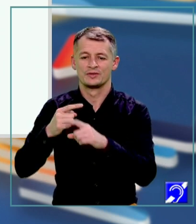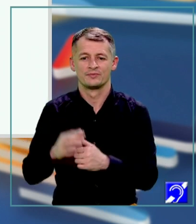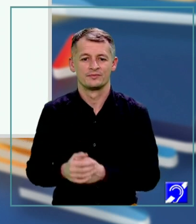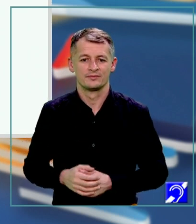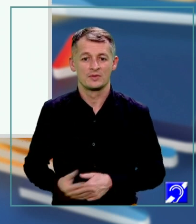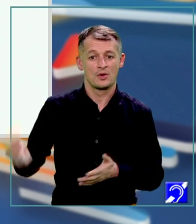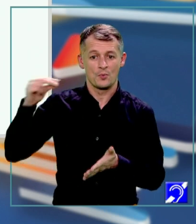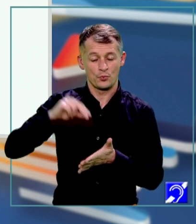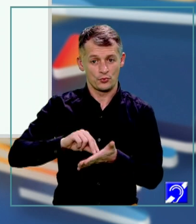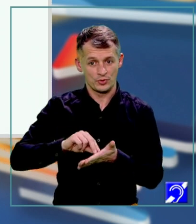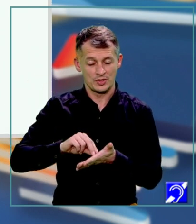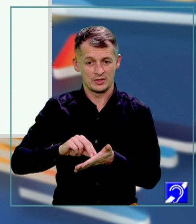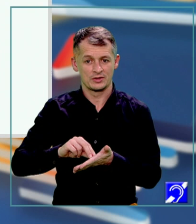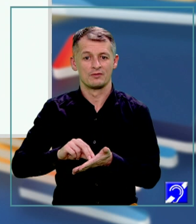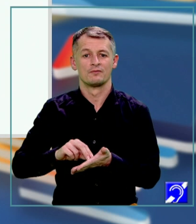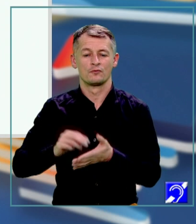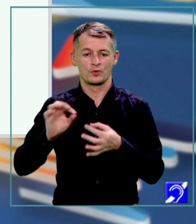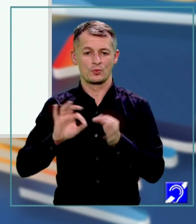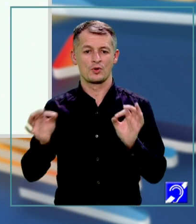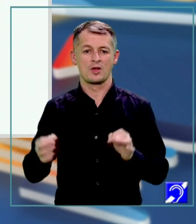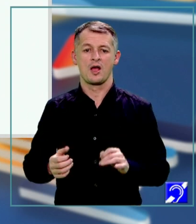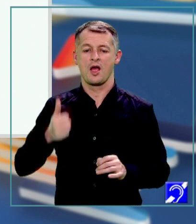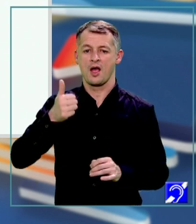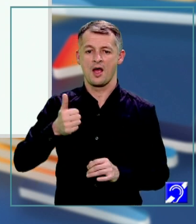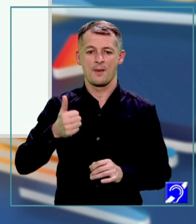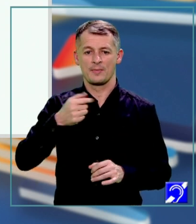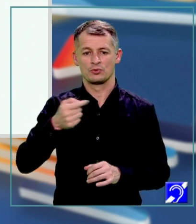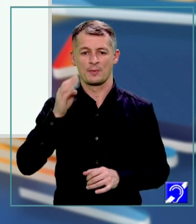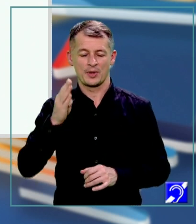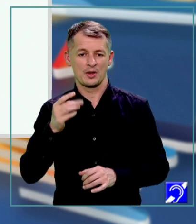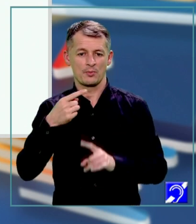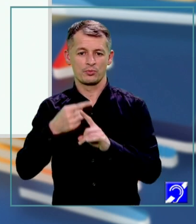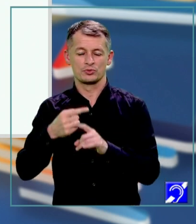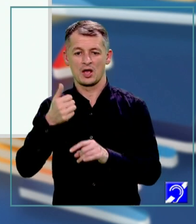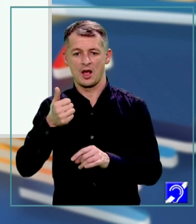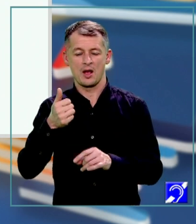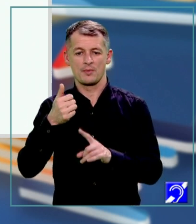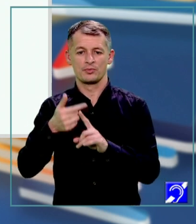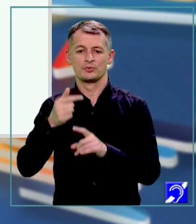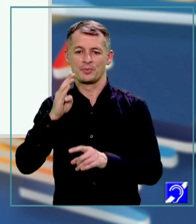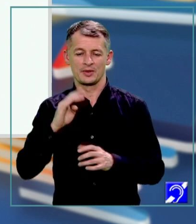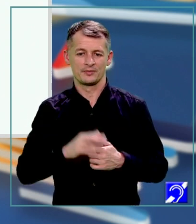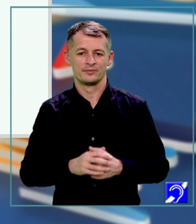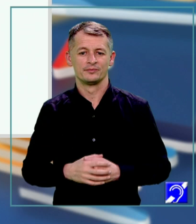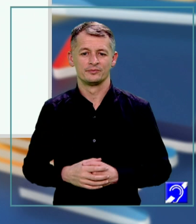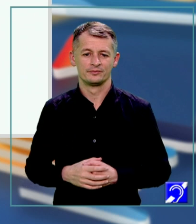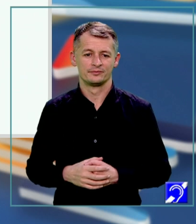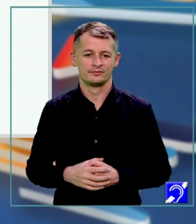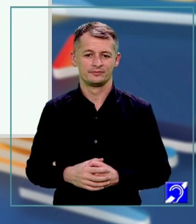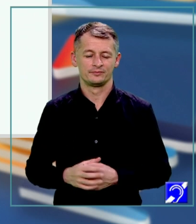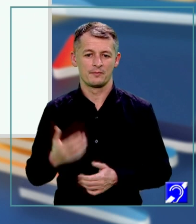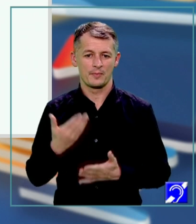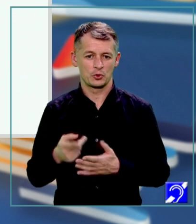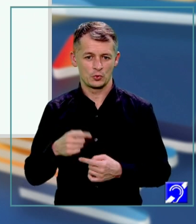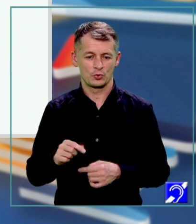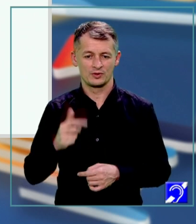Aplicând formulele produsul A minus B pe lângă A plus B înseamnă A pătrat minus B pătrat. Deci în cazul nostru